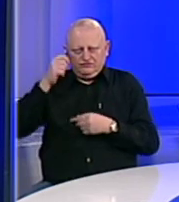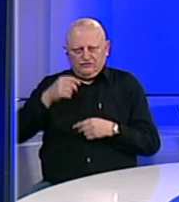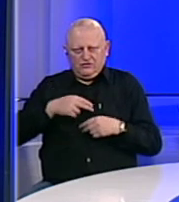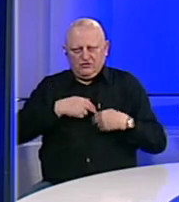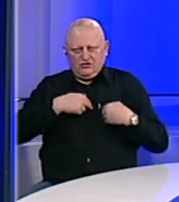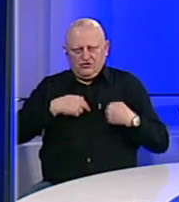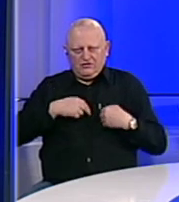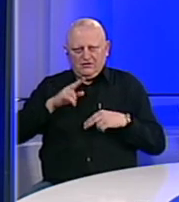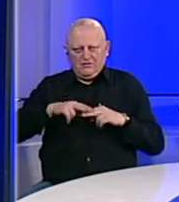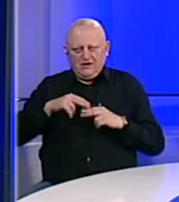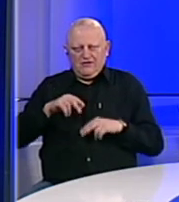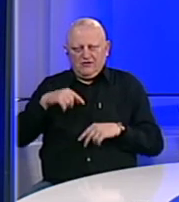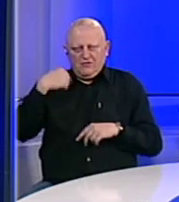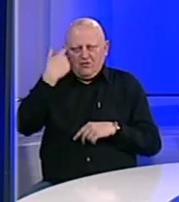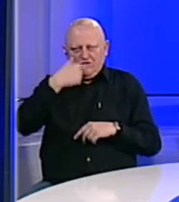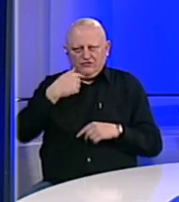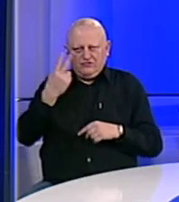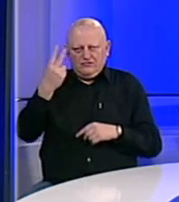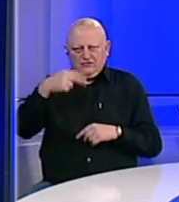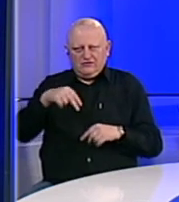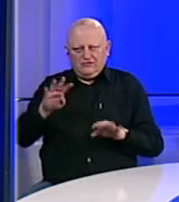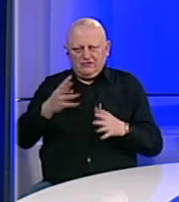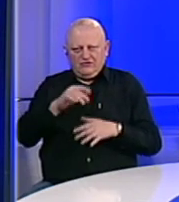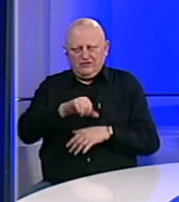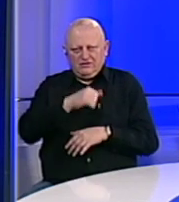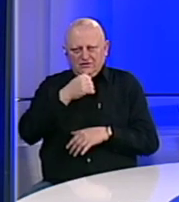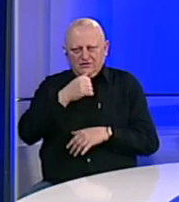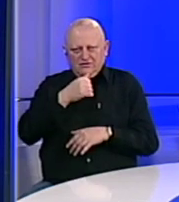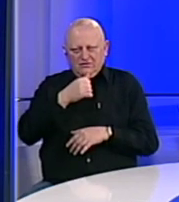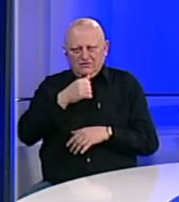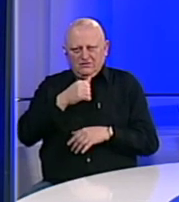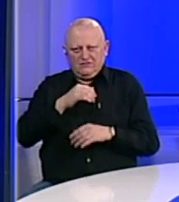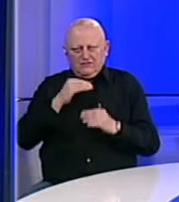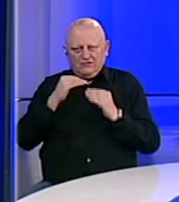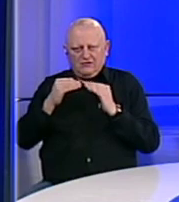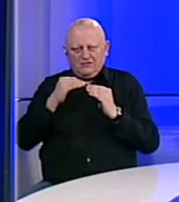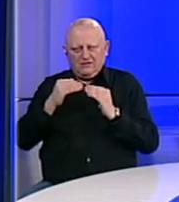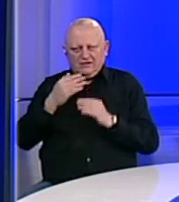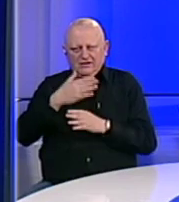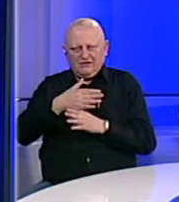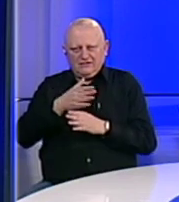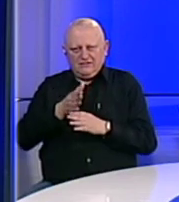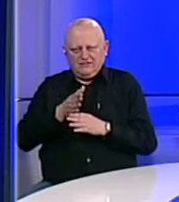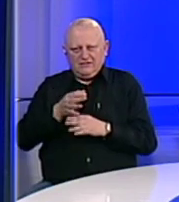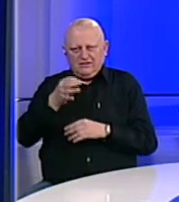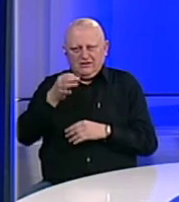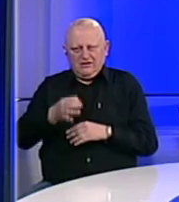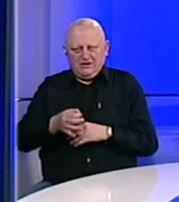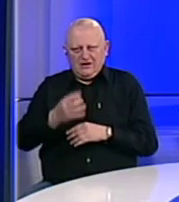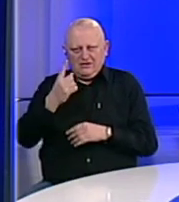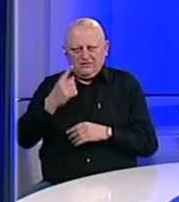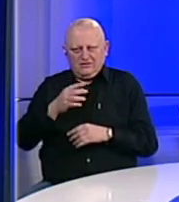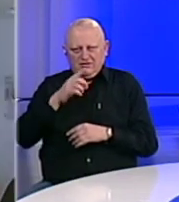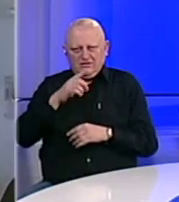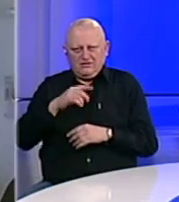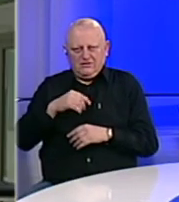donacija pravnim osobama u 2019. godini bude ravnomjerno raspoređena na kantonalne i